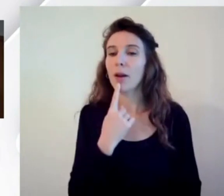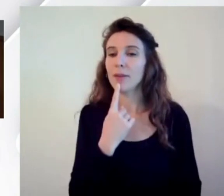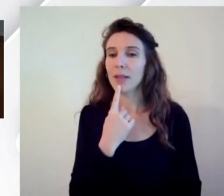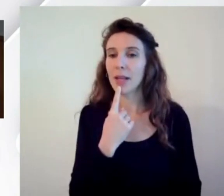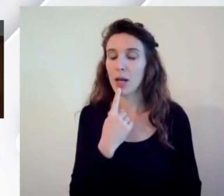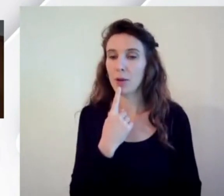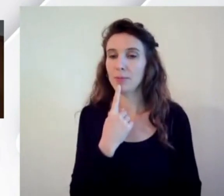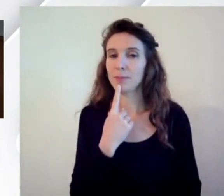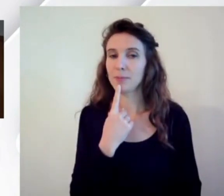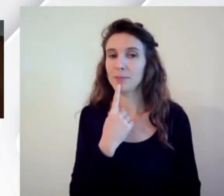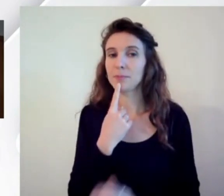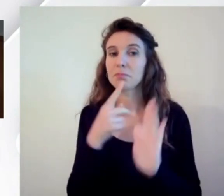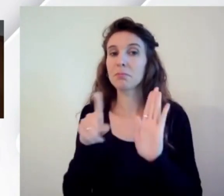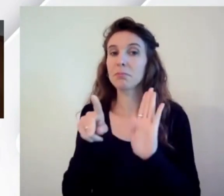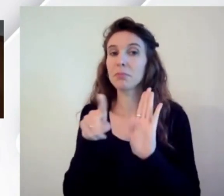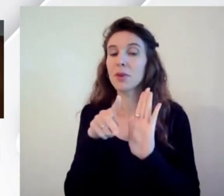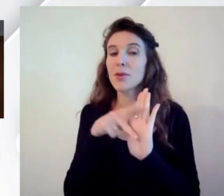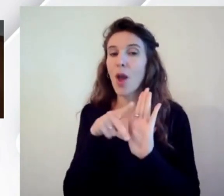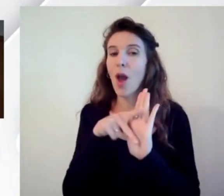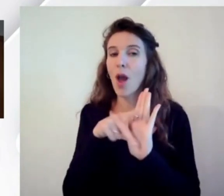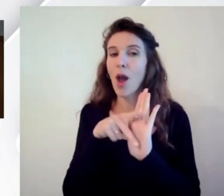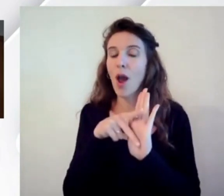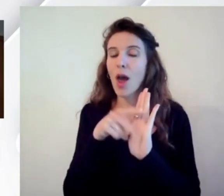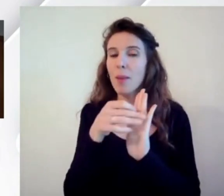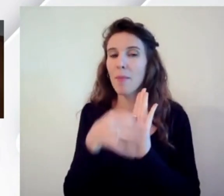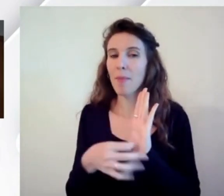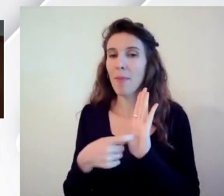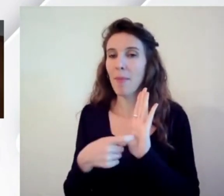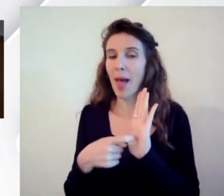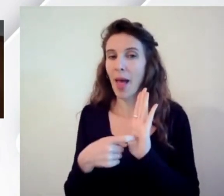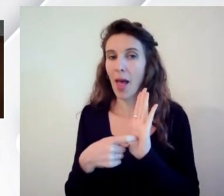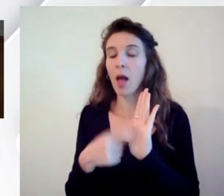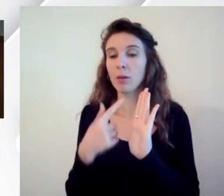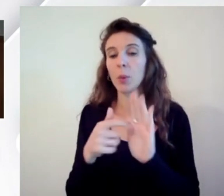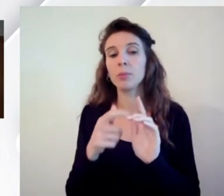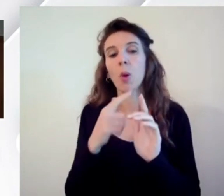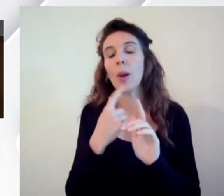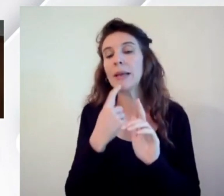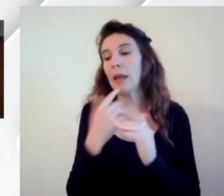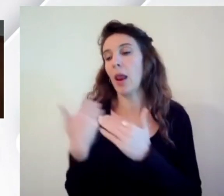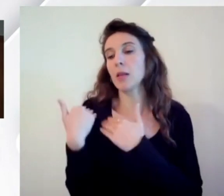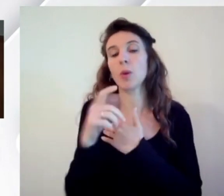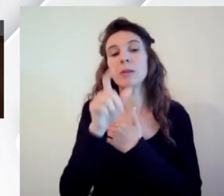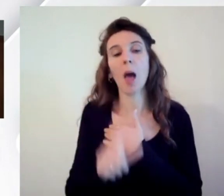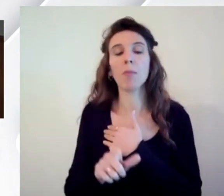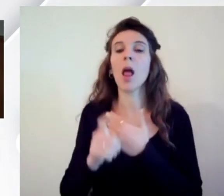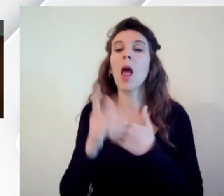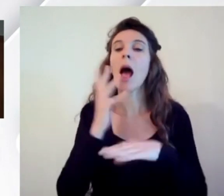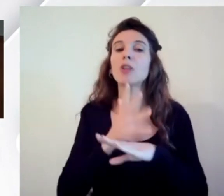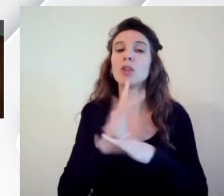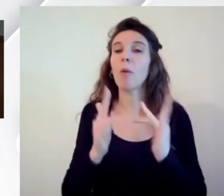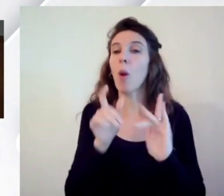normato del colui il quale si occupa di accessibilità del web esiste esiste